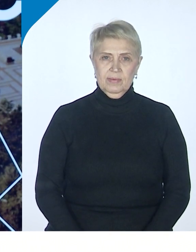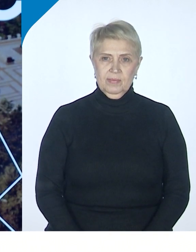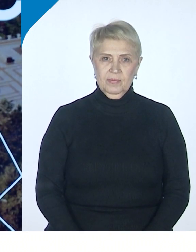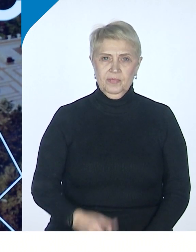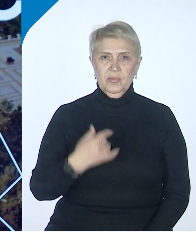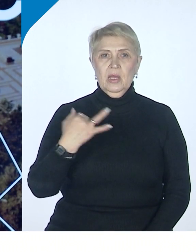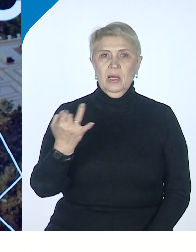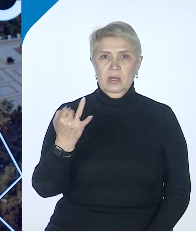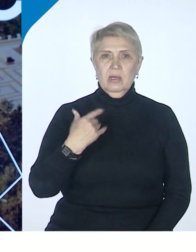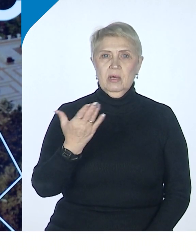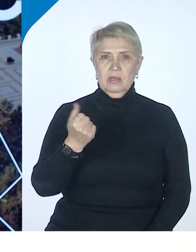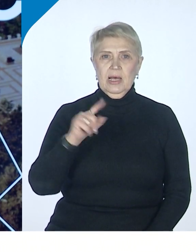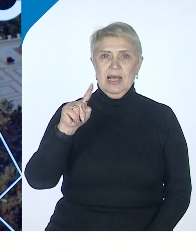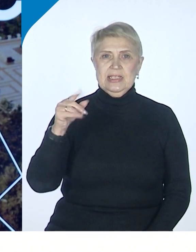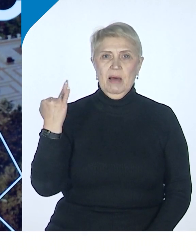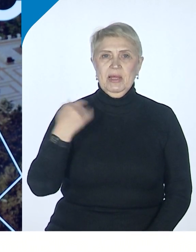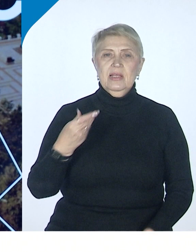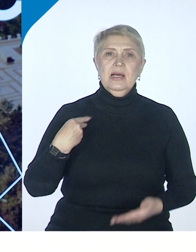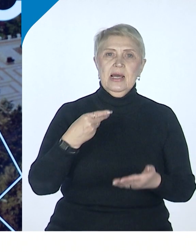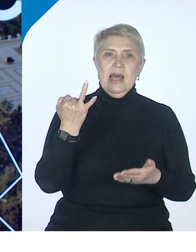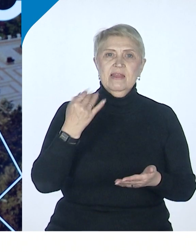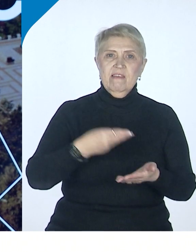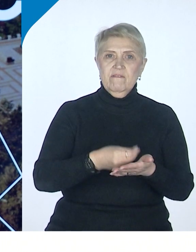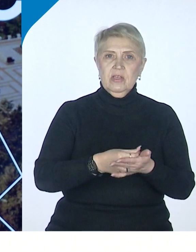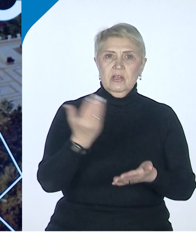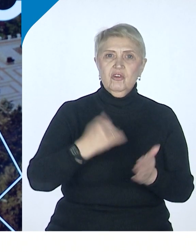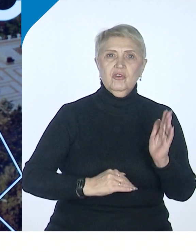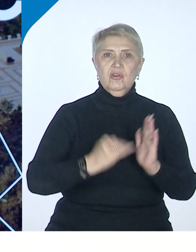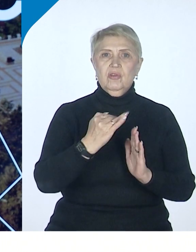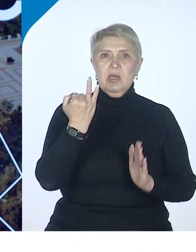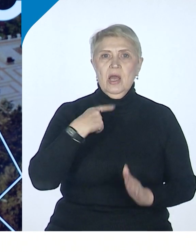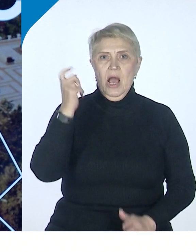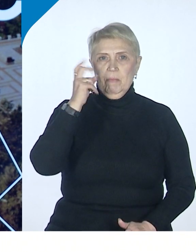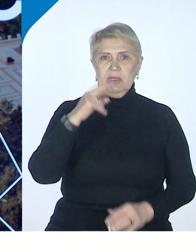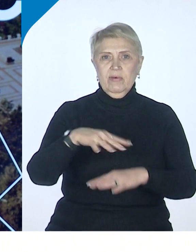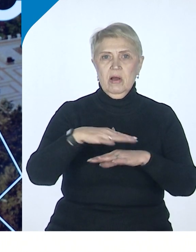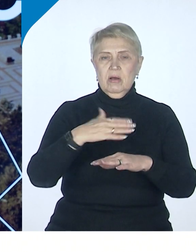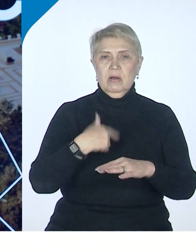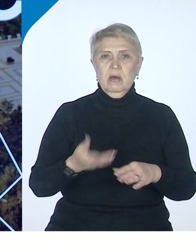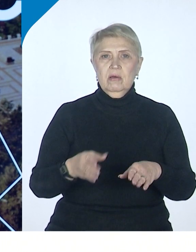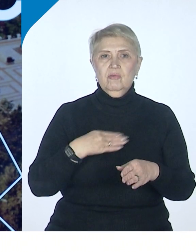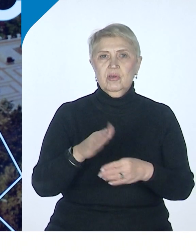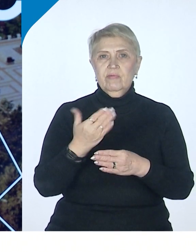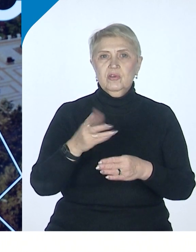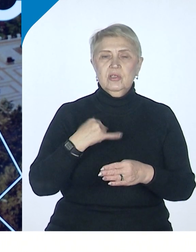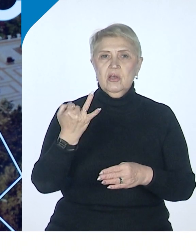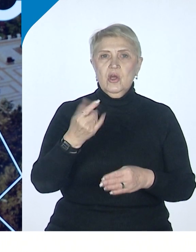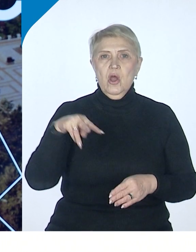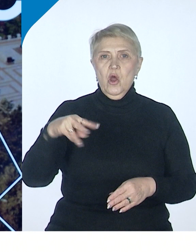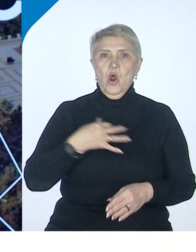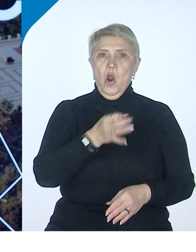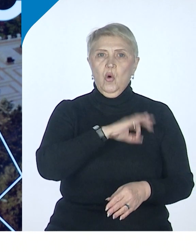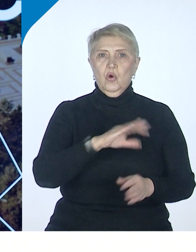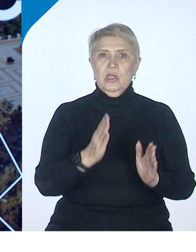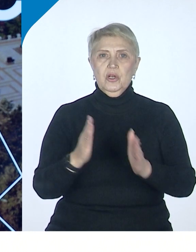значит, интерес, значит, и западных инвесторов растет, и к Хабаровскому краю в частности, и прочее, прочее, и льготные режимы, как будто вот недавно Юрий